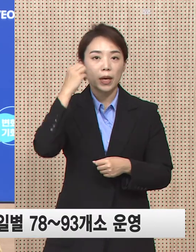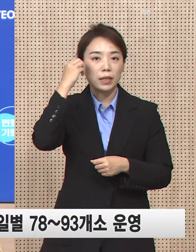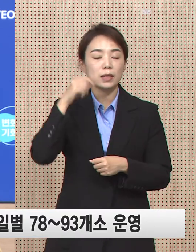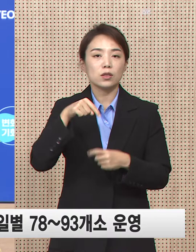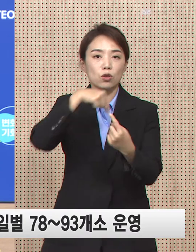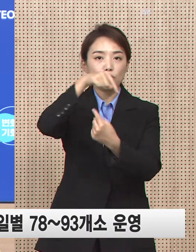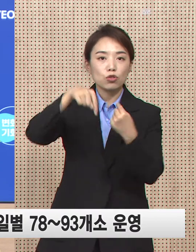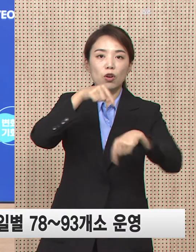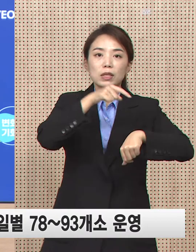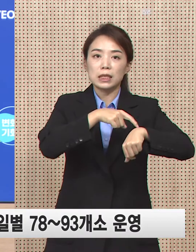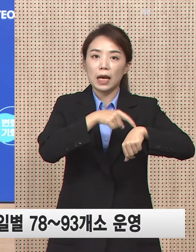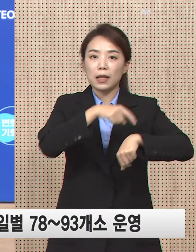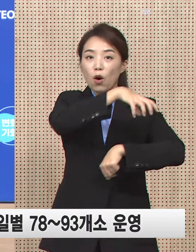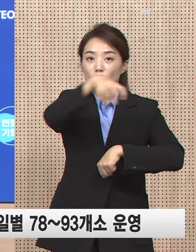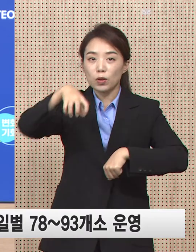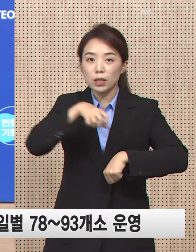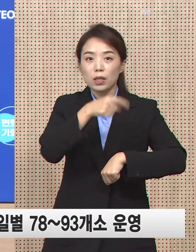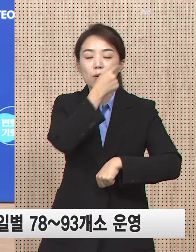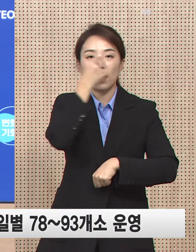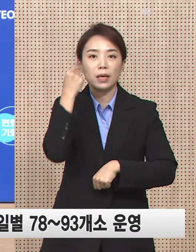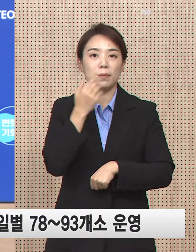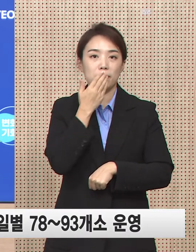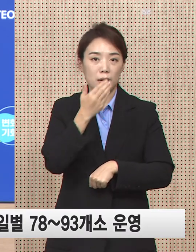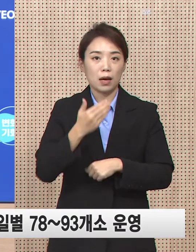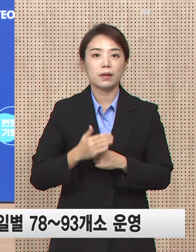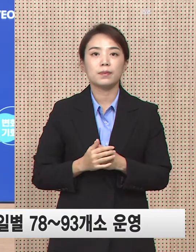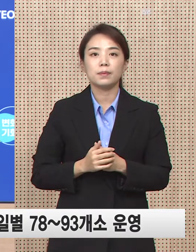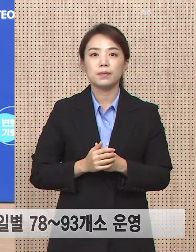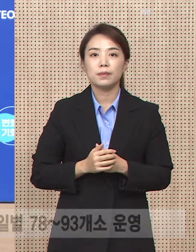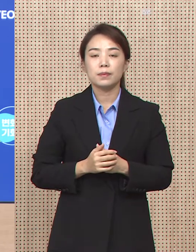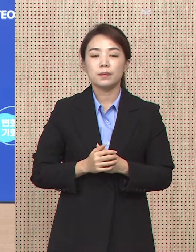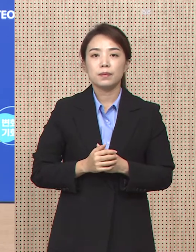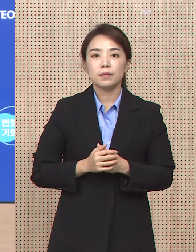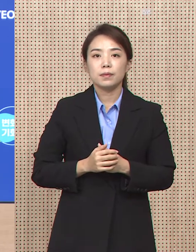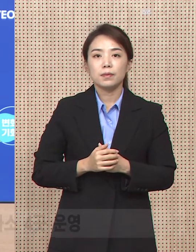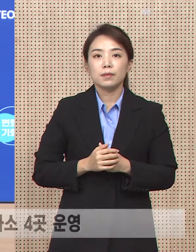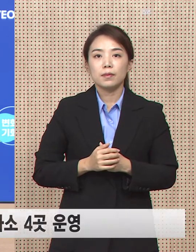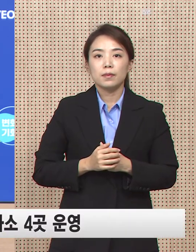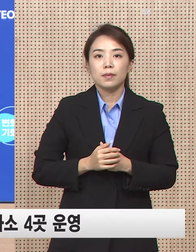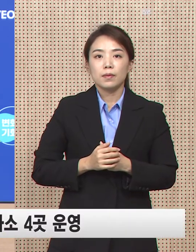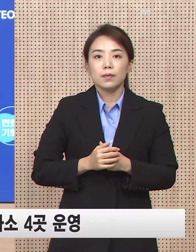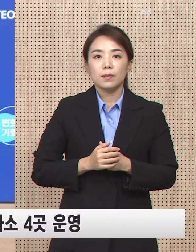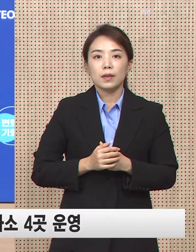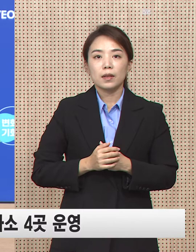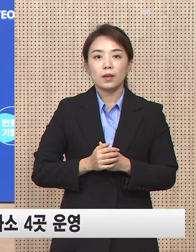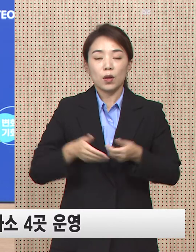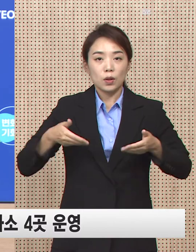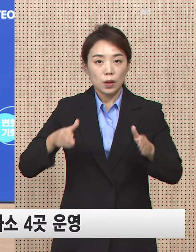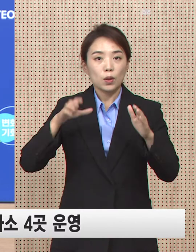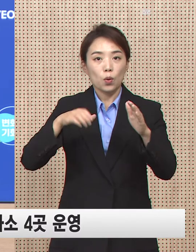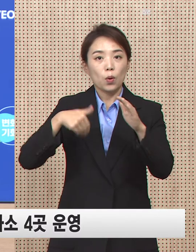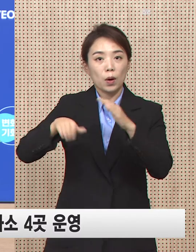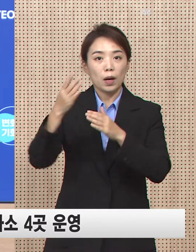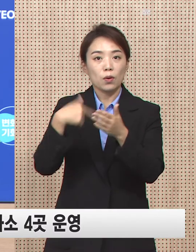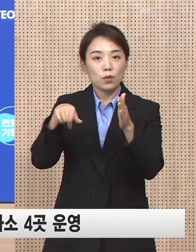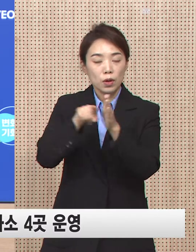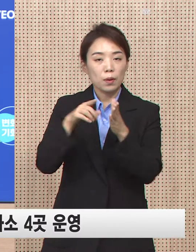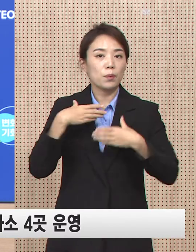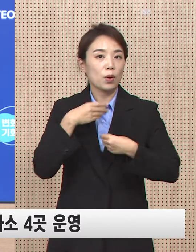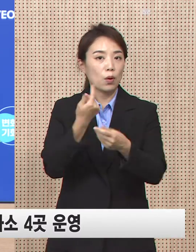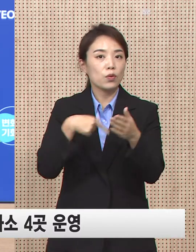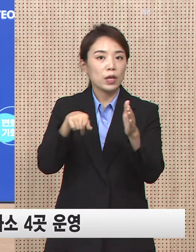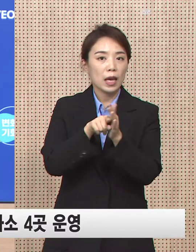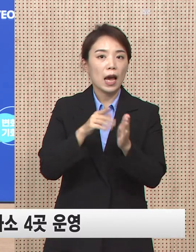운영시간과 위치를 확인하기 바랍니다. 귀성계 검사 편의 증진을 위해서는